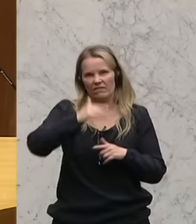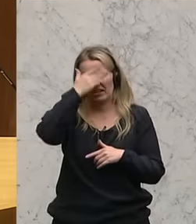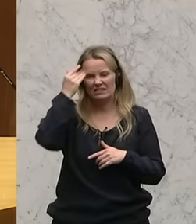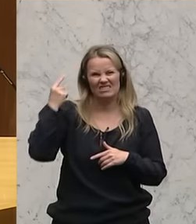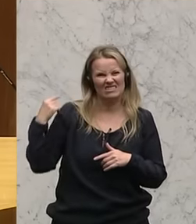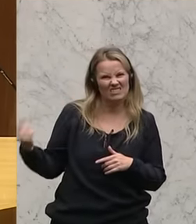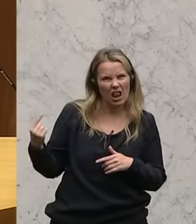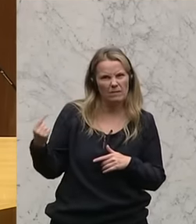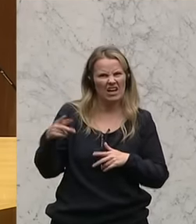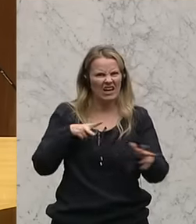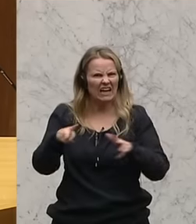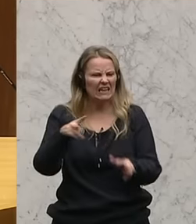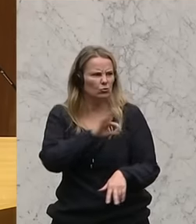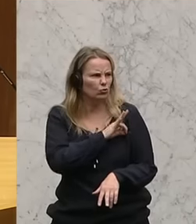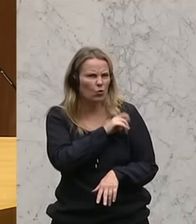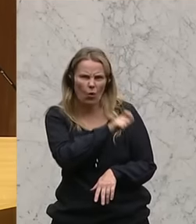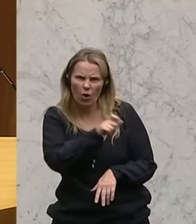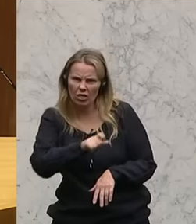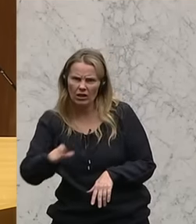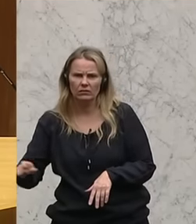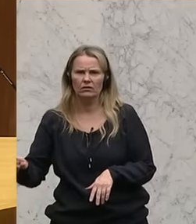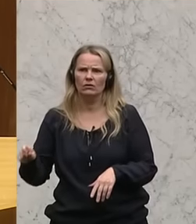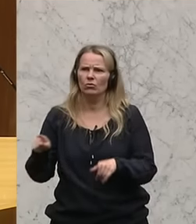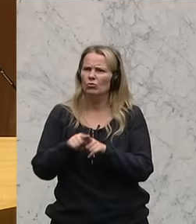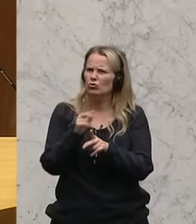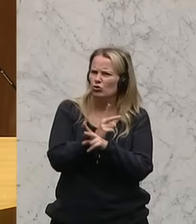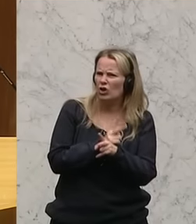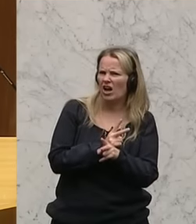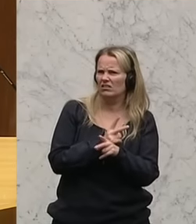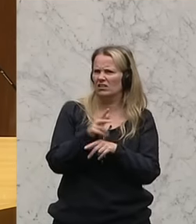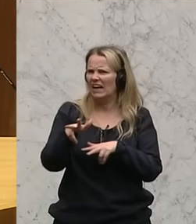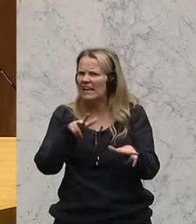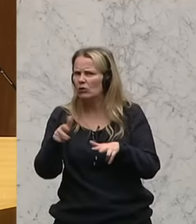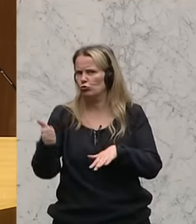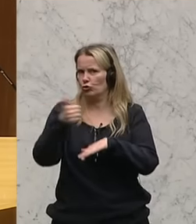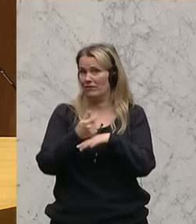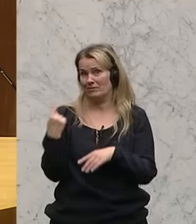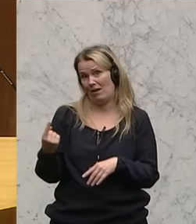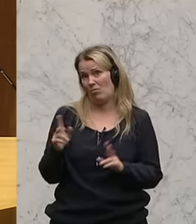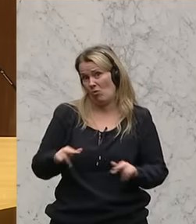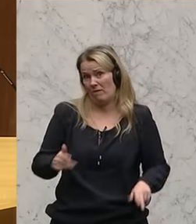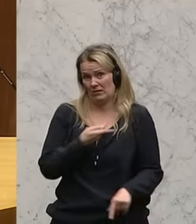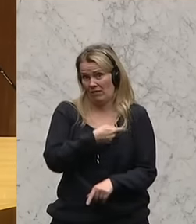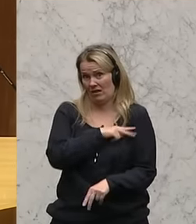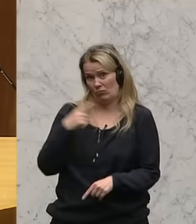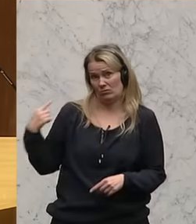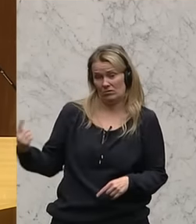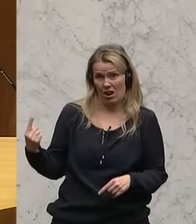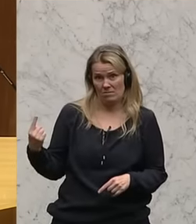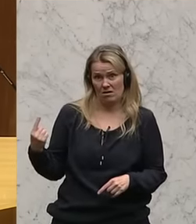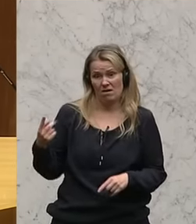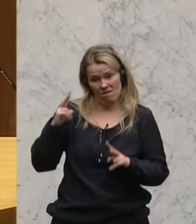selbst mit seinen Regierungskollegen und als Staats- und Regierungschef die Verantwortung hätte, hier endlich seinen